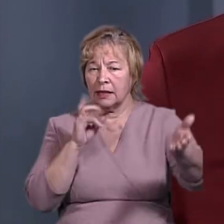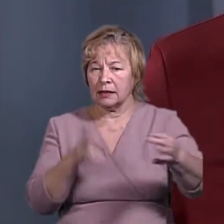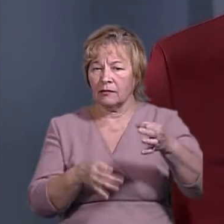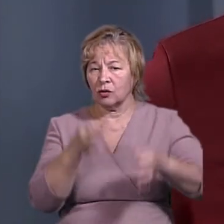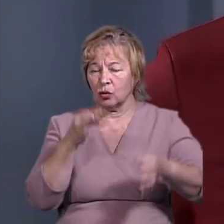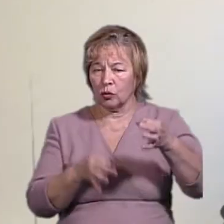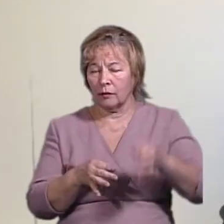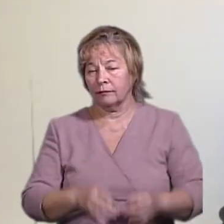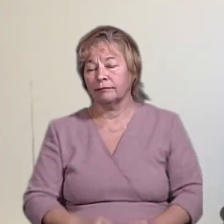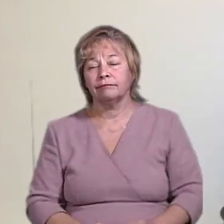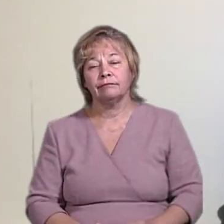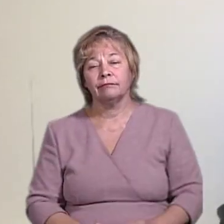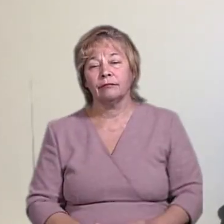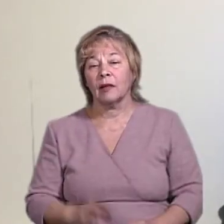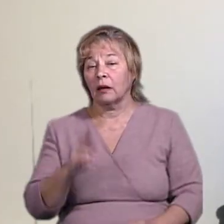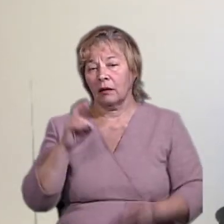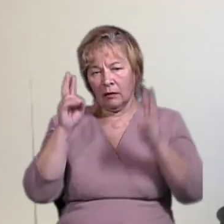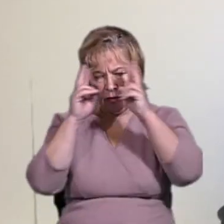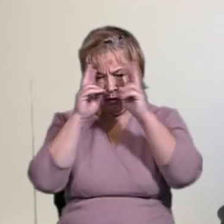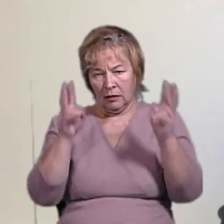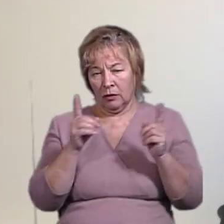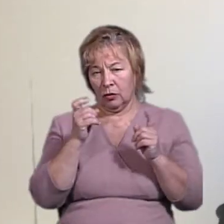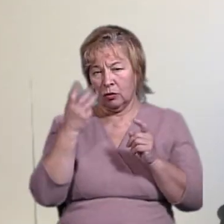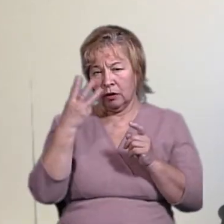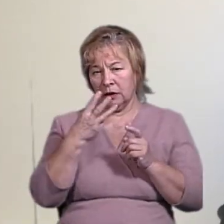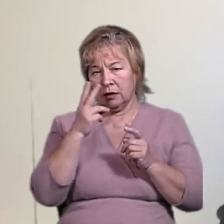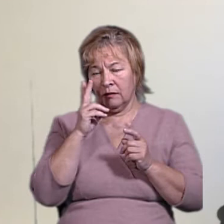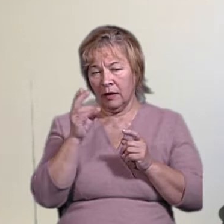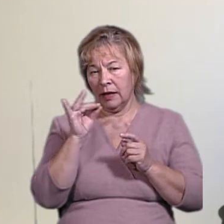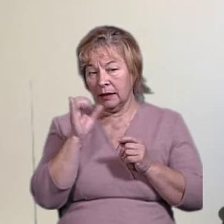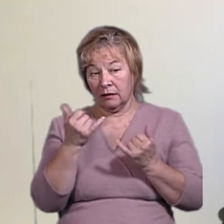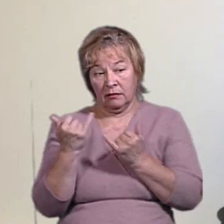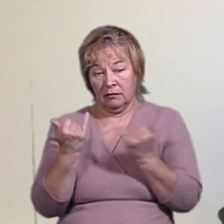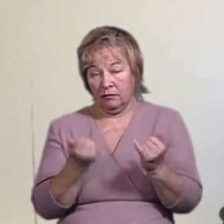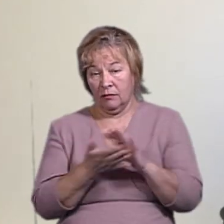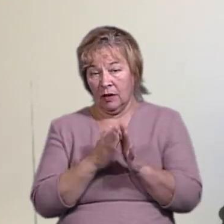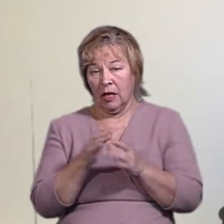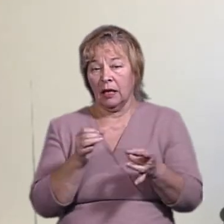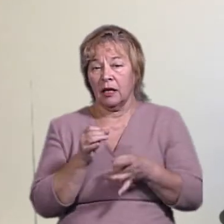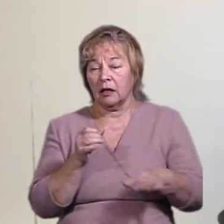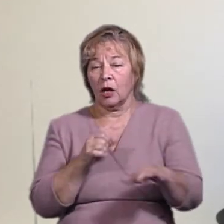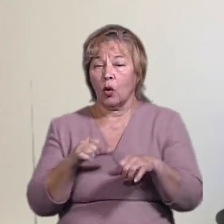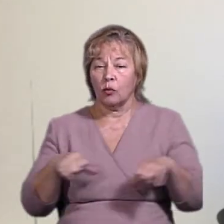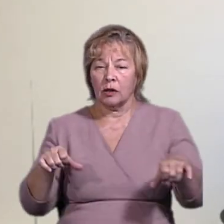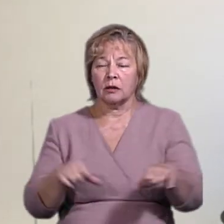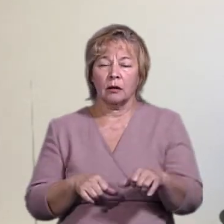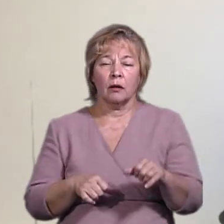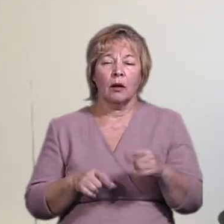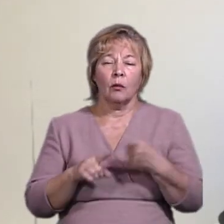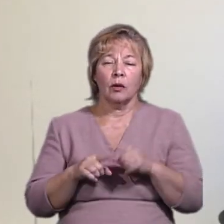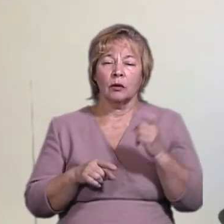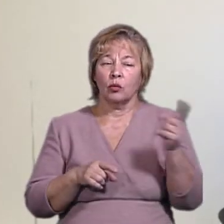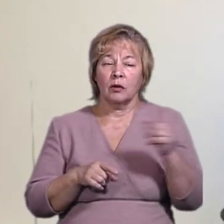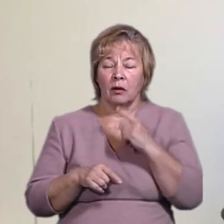кандидату. Я не знаю про 132 позови, станом на зараз територіальні комісії комунікують, що в них скарг